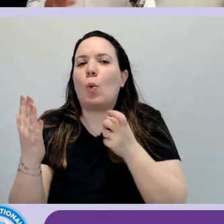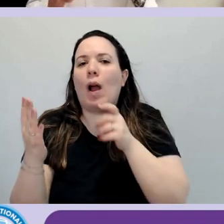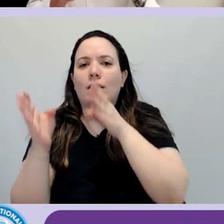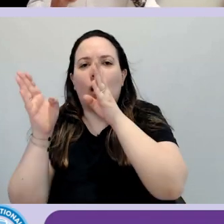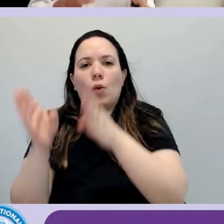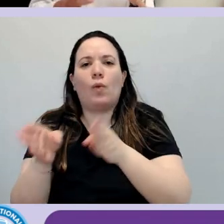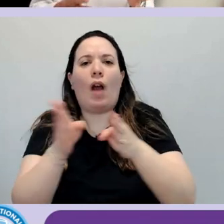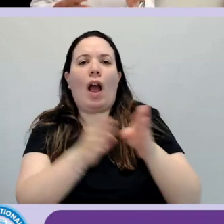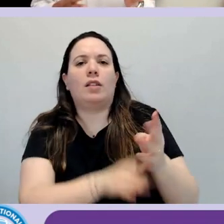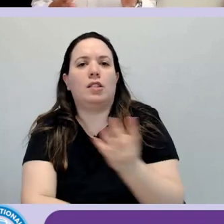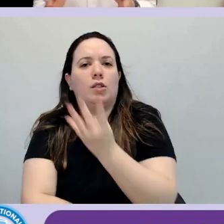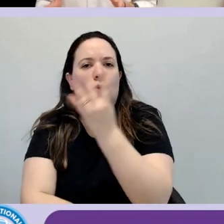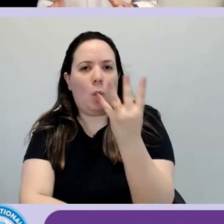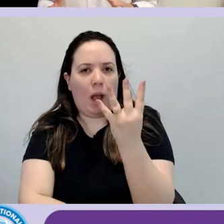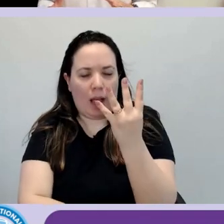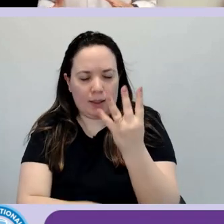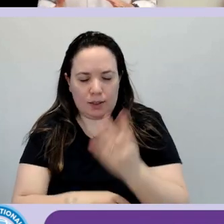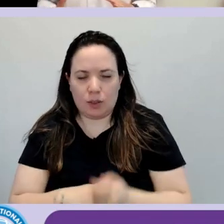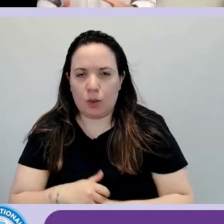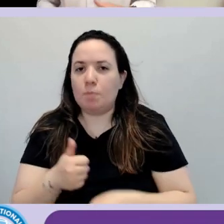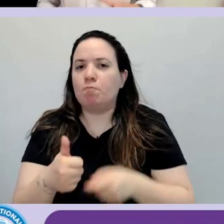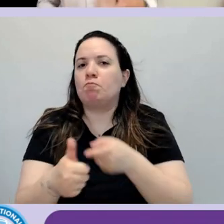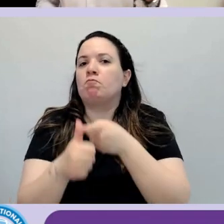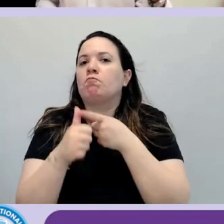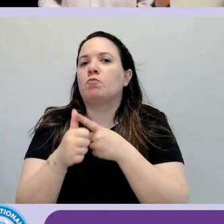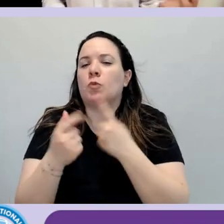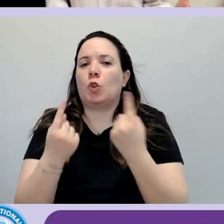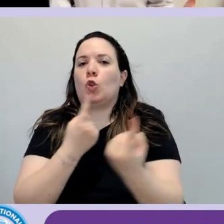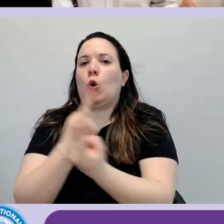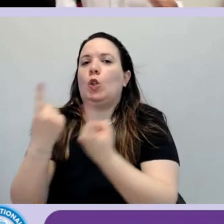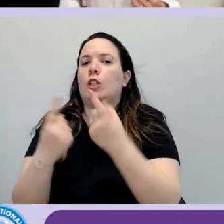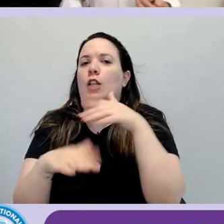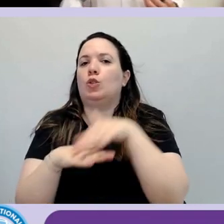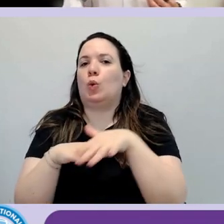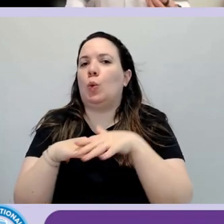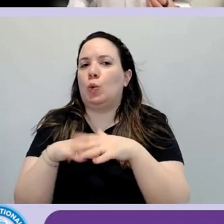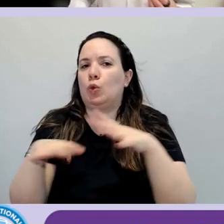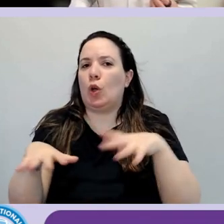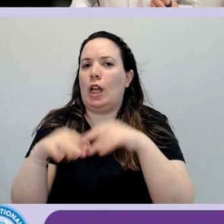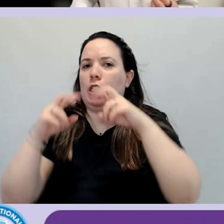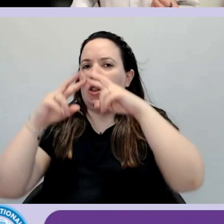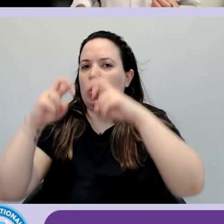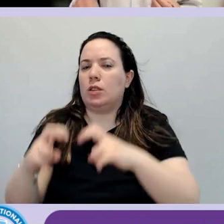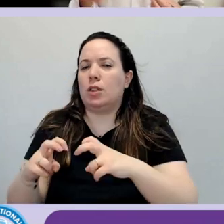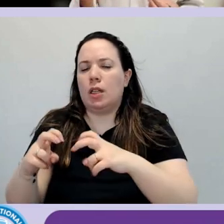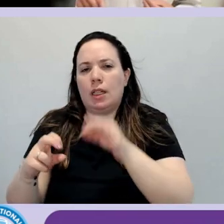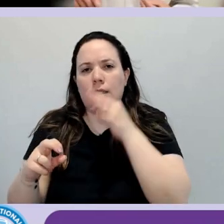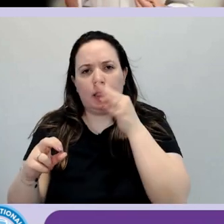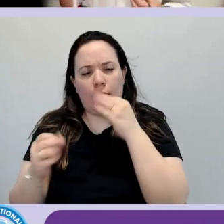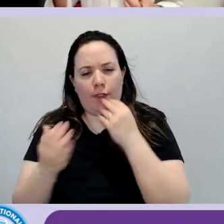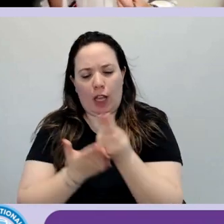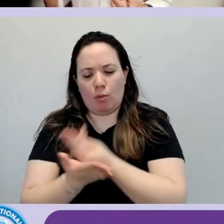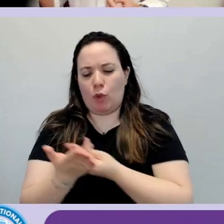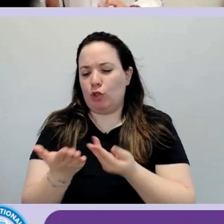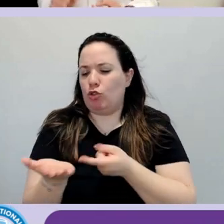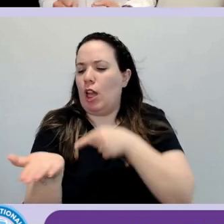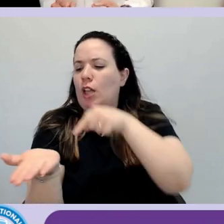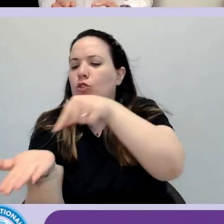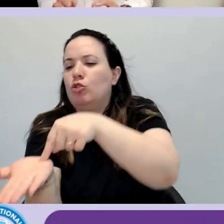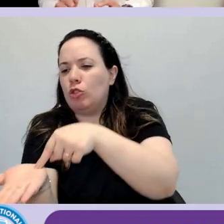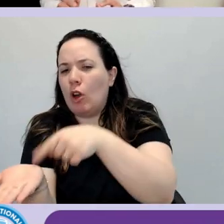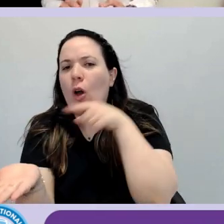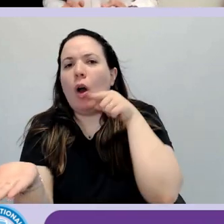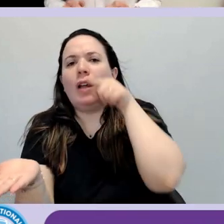dove comprendo il mio contesto d'uso, dunque, chi sono le persone per cui devo progettare, che caratteristiche